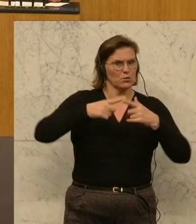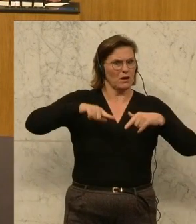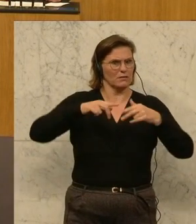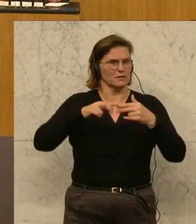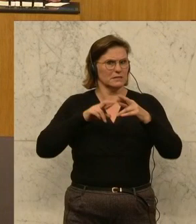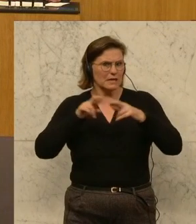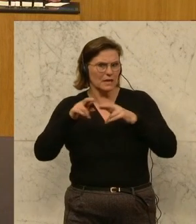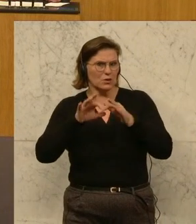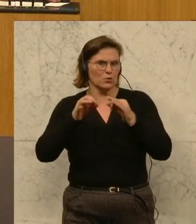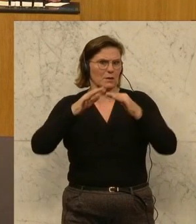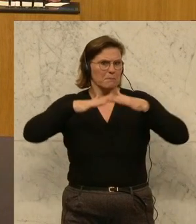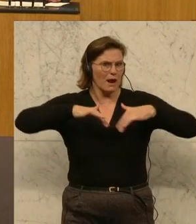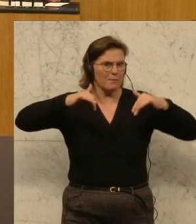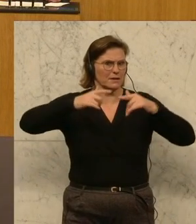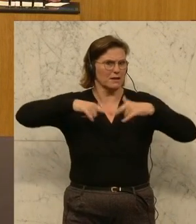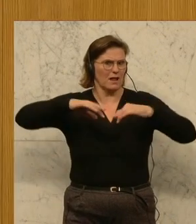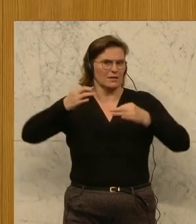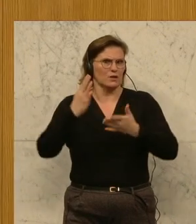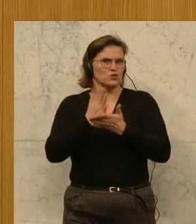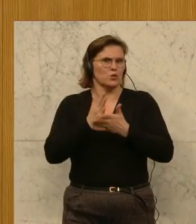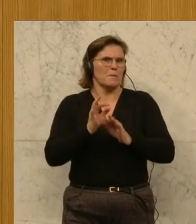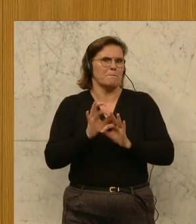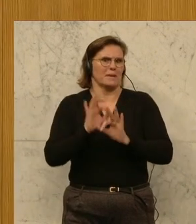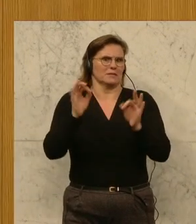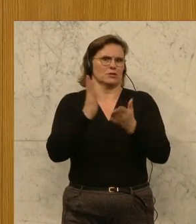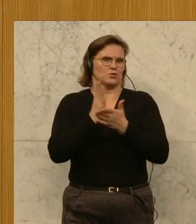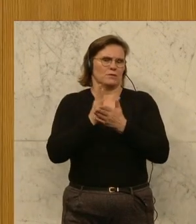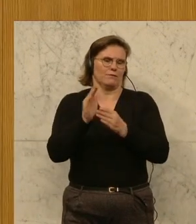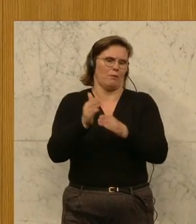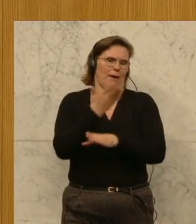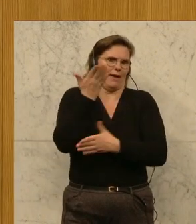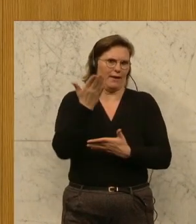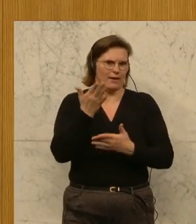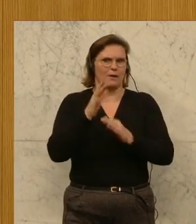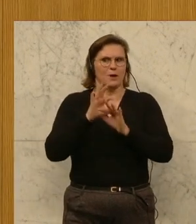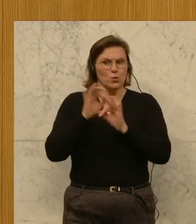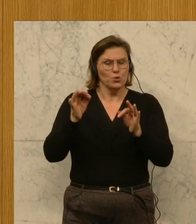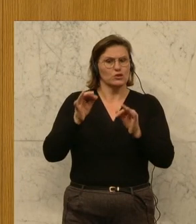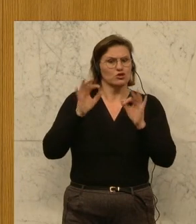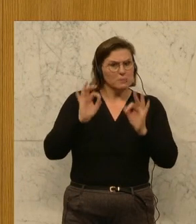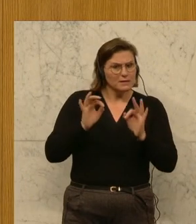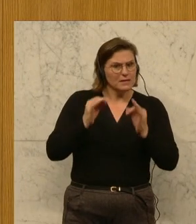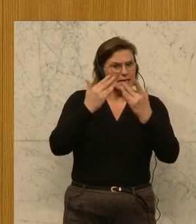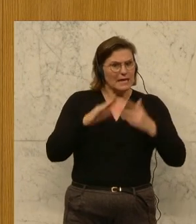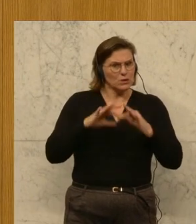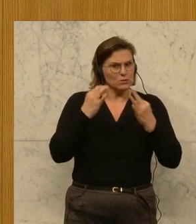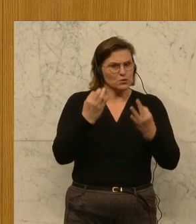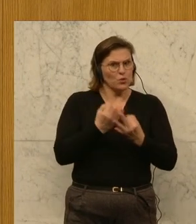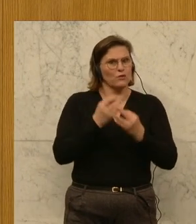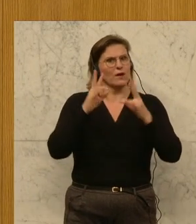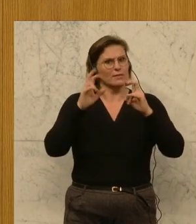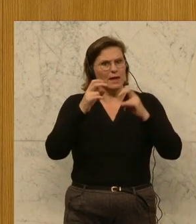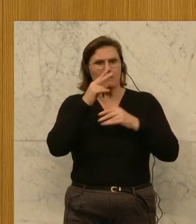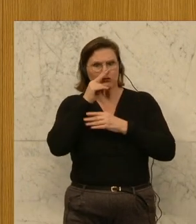Parlament oder die jeweiligen Landtage beschlossen haben, längst massiv verbessert hat. Gut, Frau Präsidentin, dass die Spezialisten des Rechnungshofs von Zeit zu Zeit dieses Thema